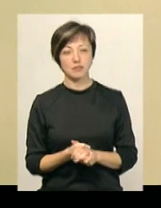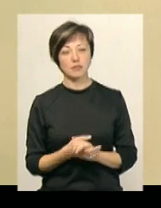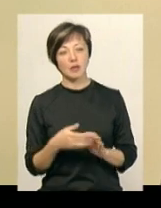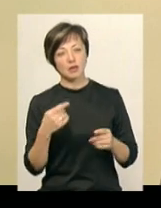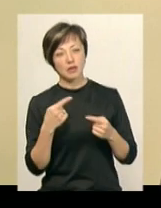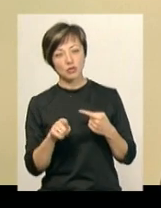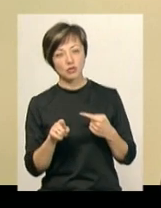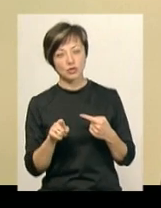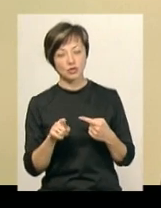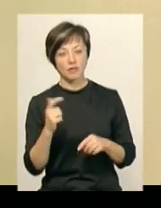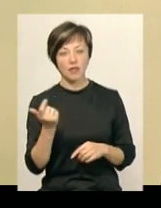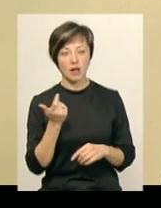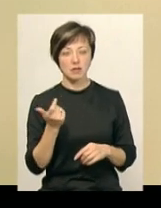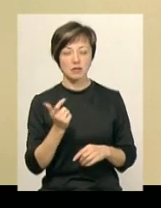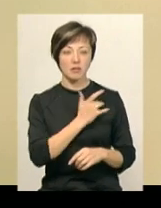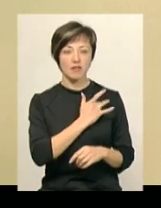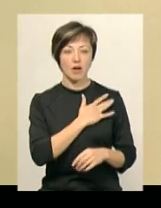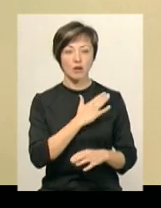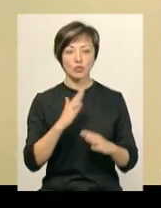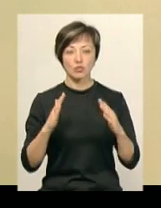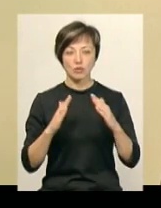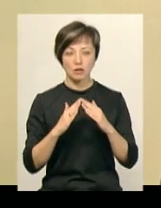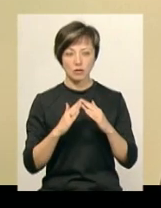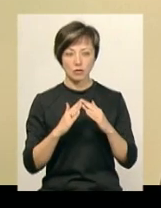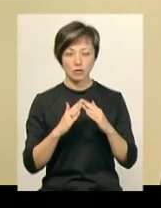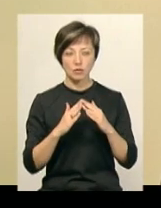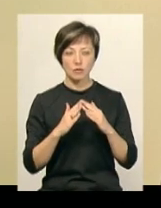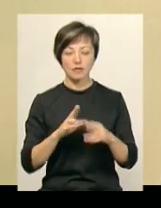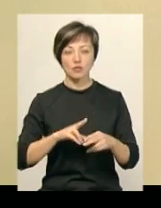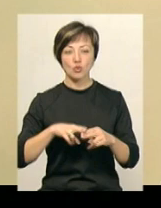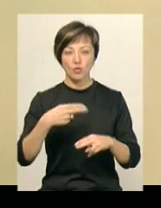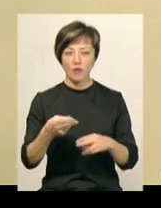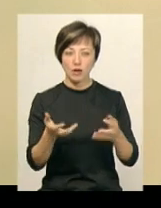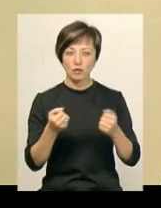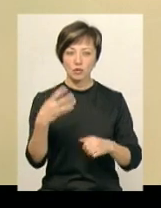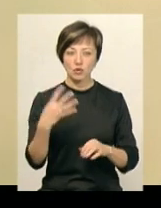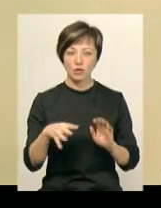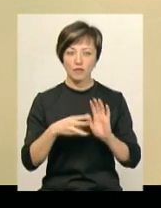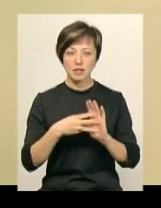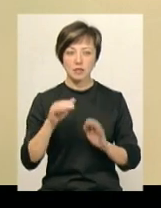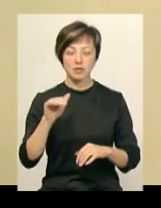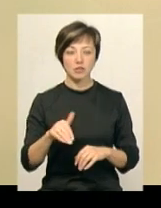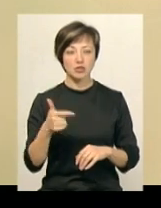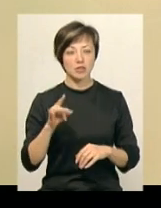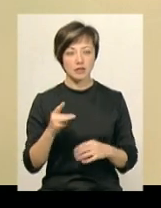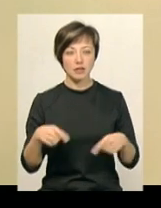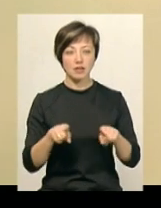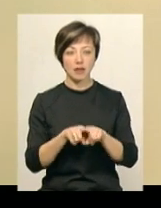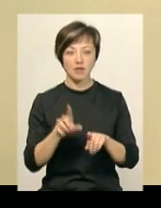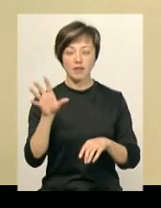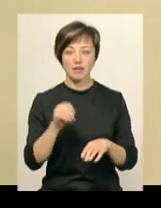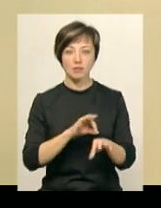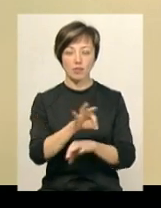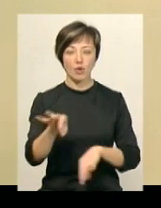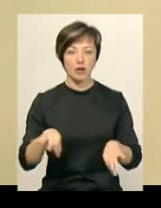Інший, власник приватного будинку, він відшкодування отримав 48 тисяч гривень, так як весь